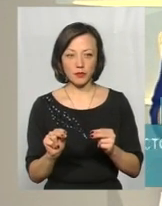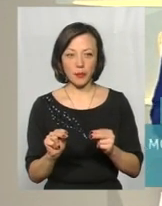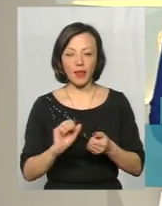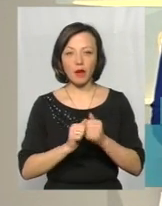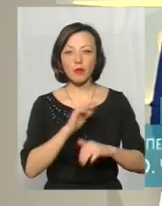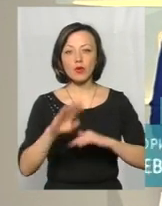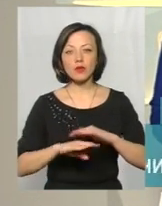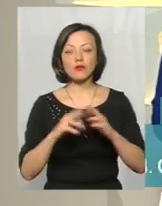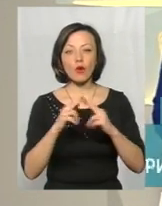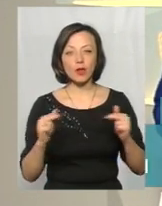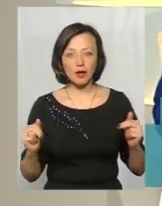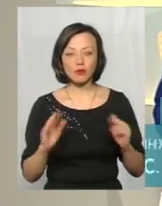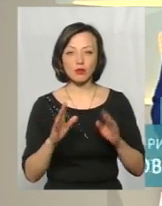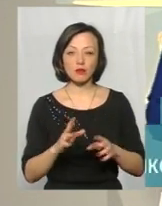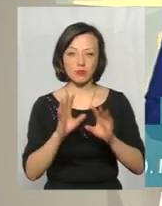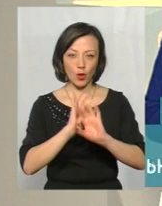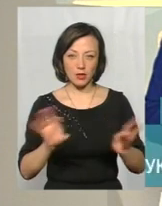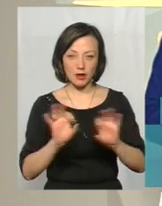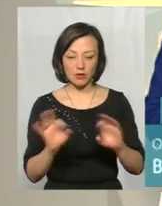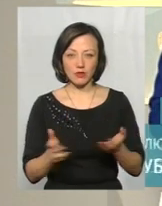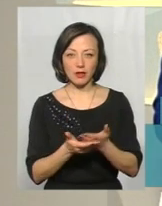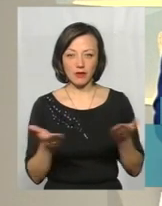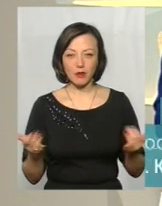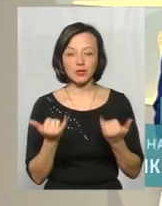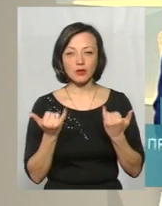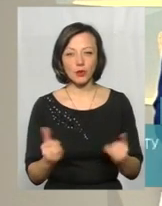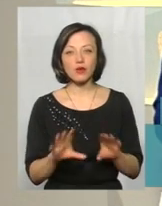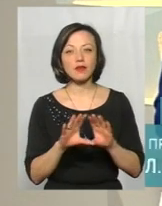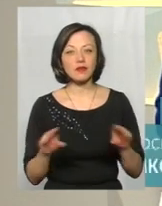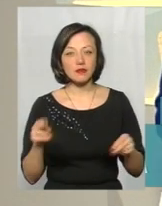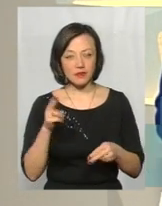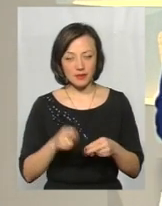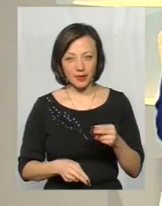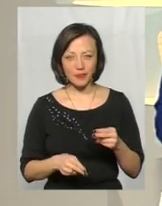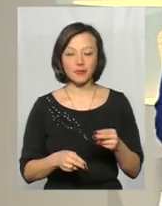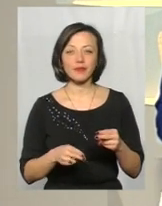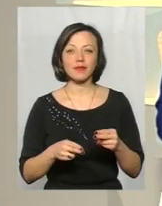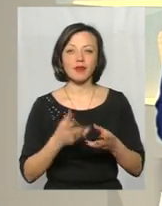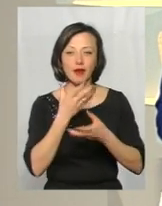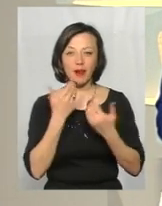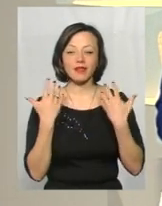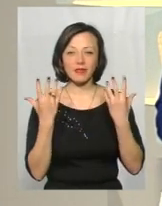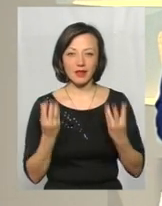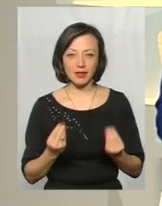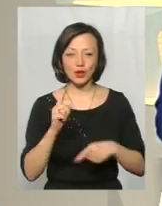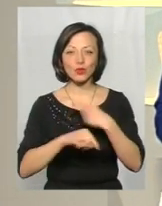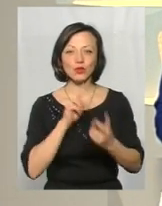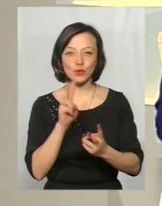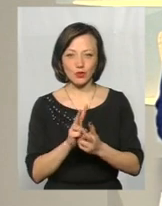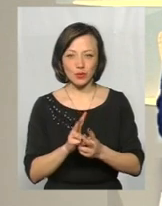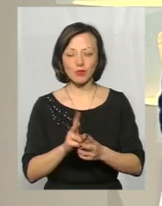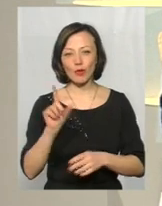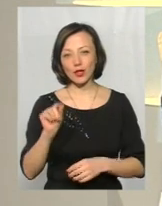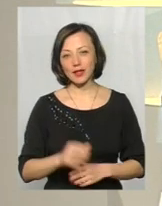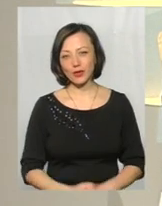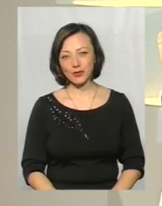кам'янець-Подільську фортецю, будемо вам про це розповідати. На сьогодні ефір закінчено. Всім гарних вихідних. До зустрічі у